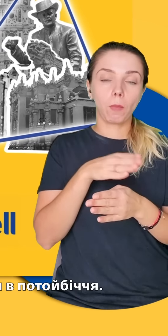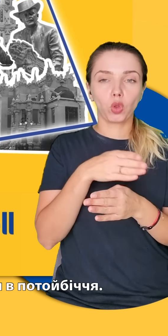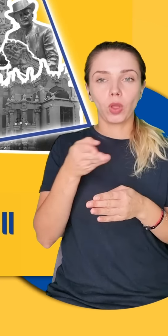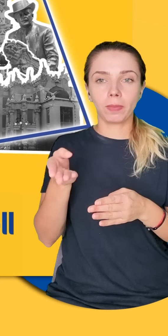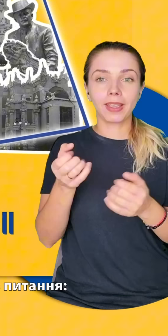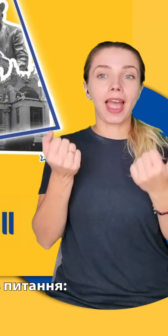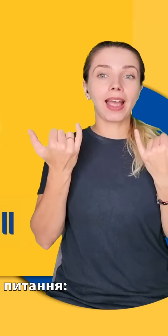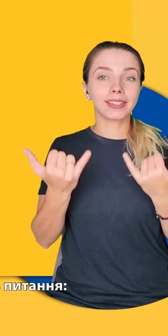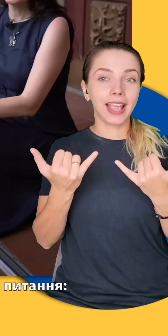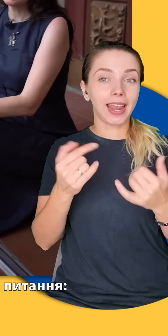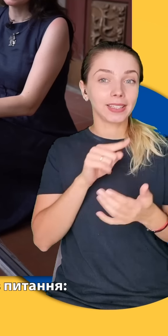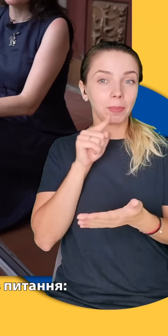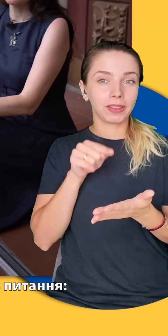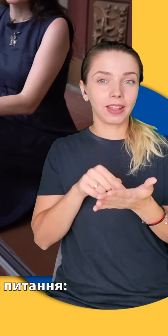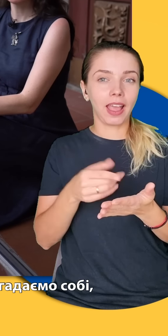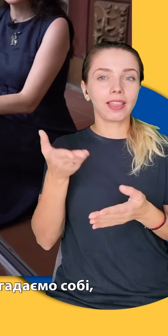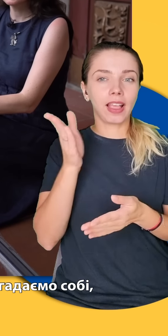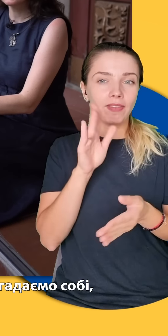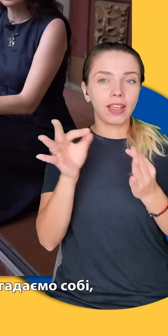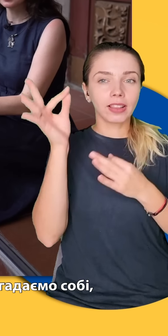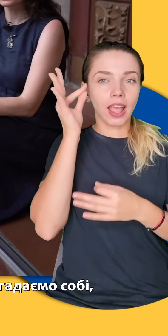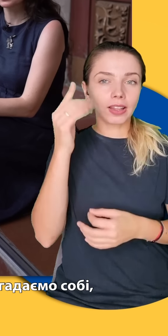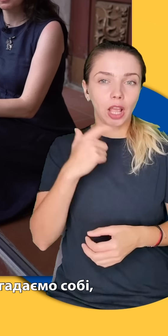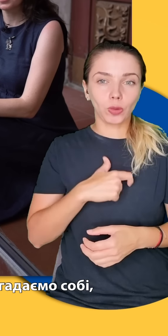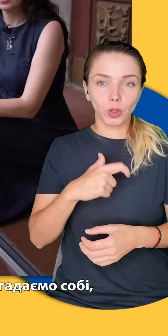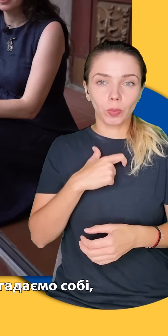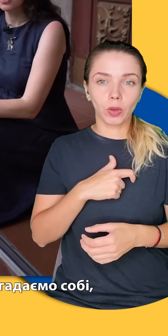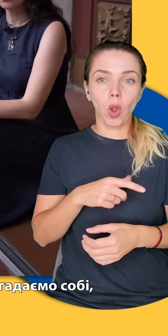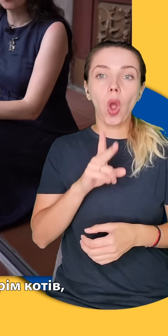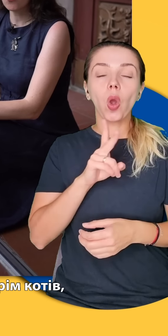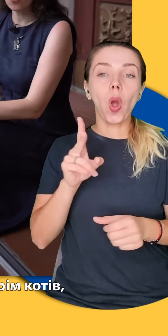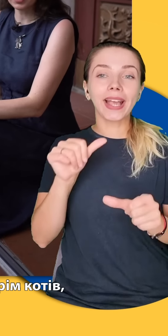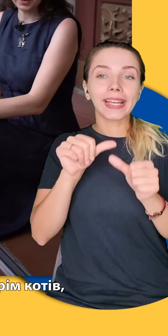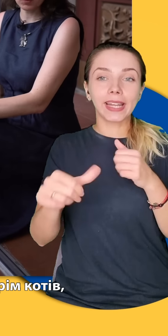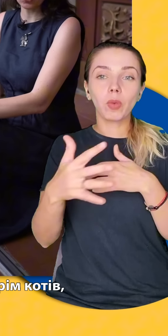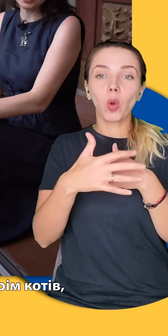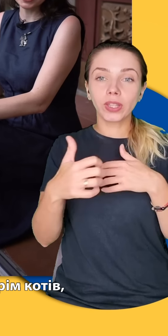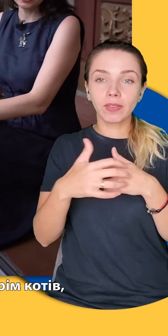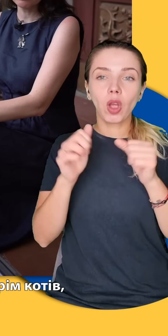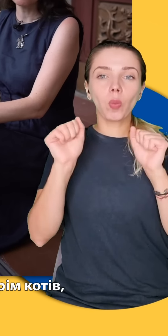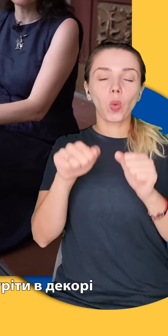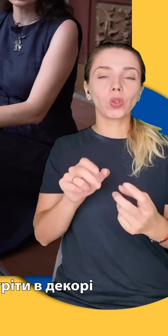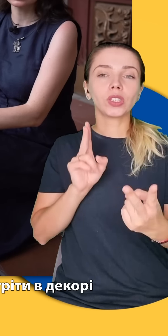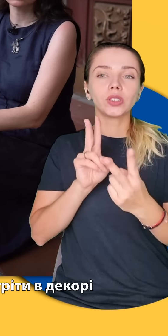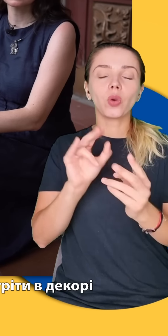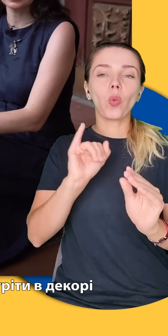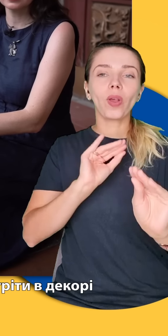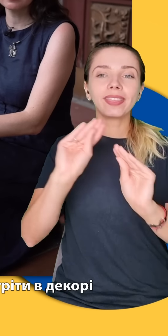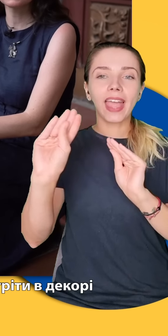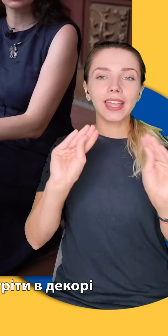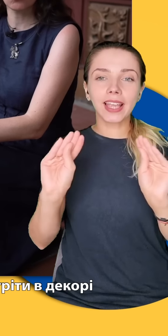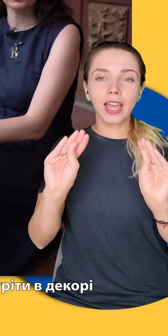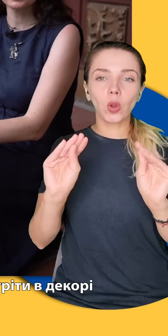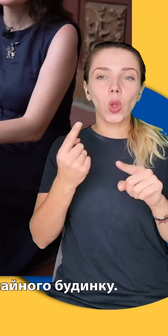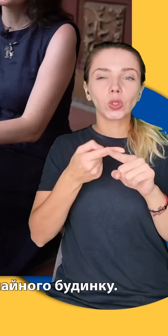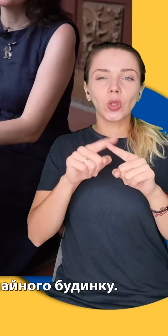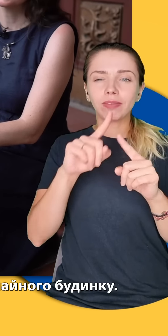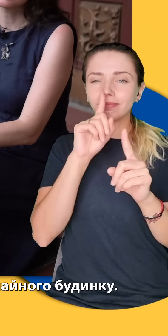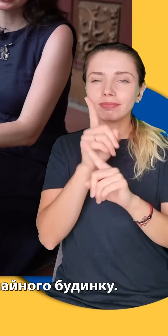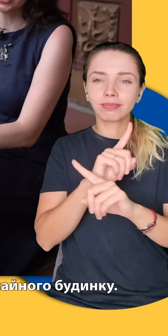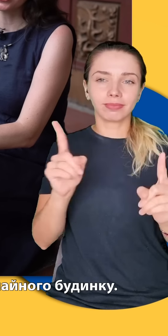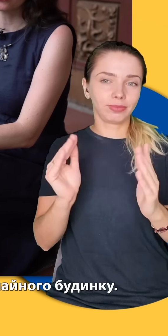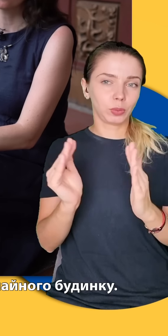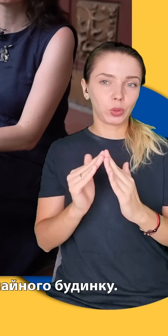потойбіччя. А зараз питання. Давайте нагадаємо собі, кого, крім котів, можна зустріти в декорі